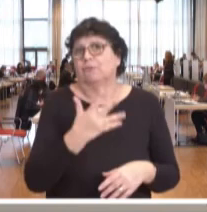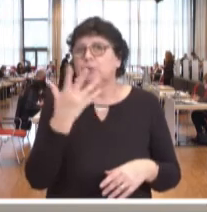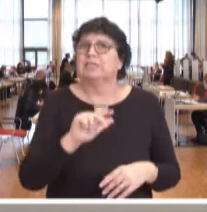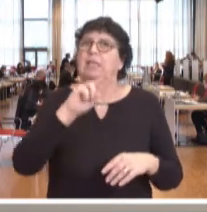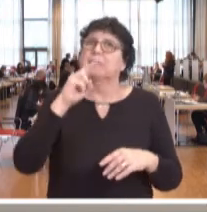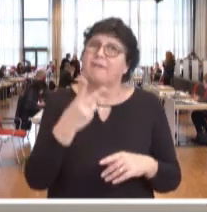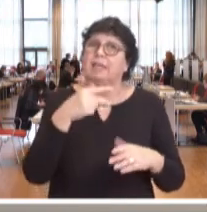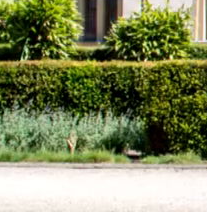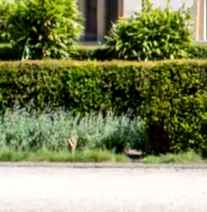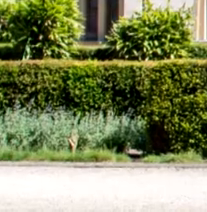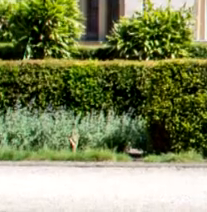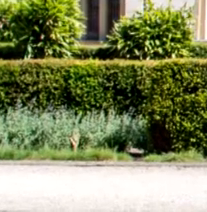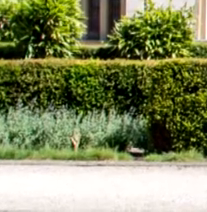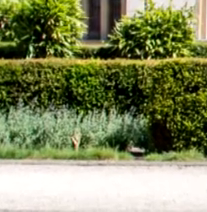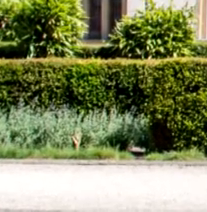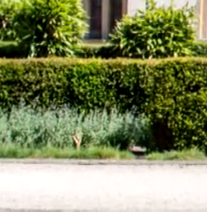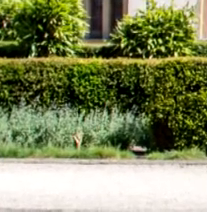zweiter und letzter Lesung. Vielen Dank.